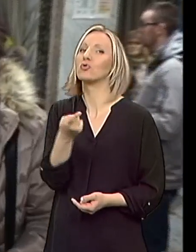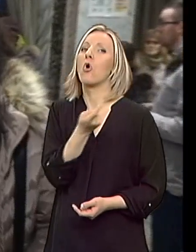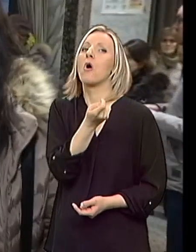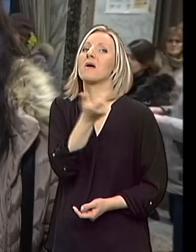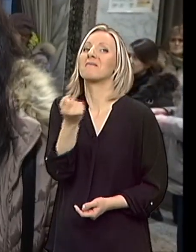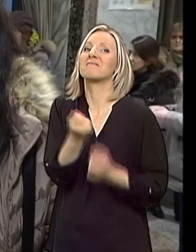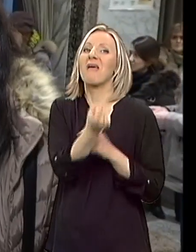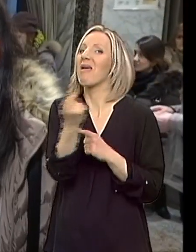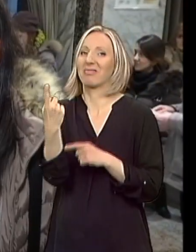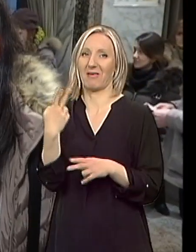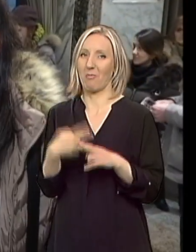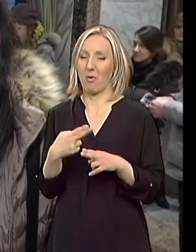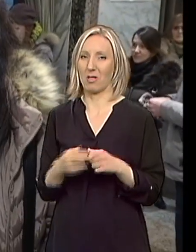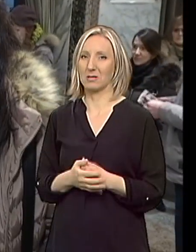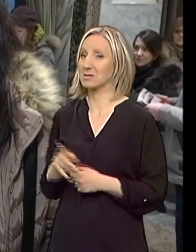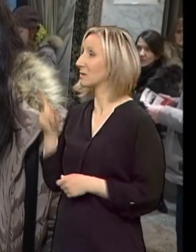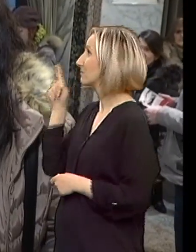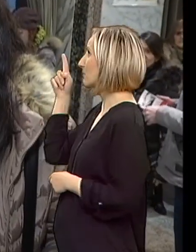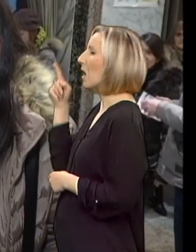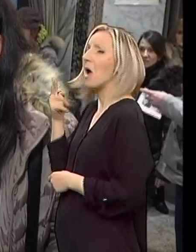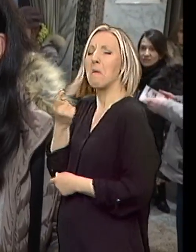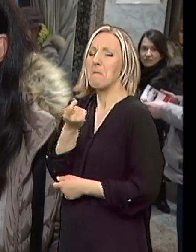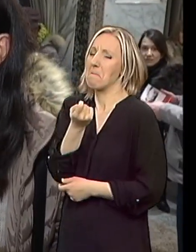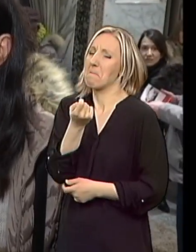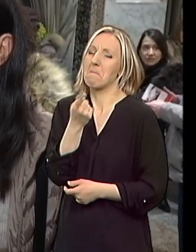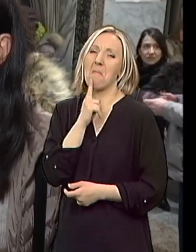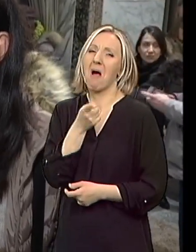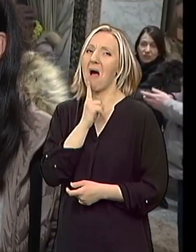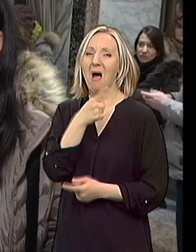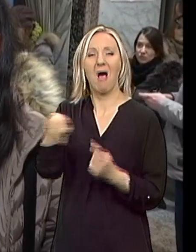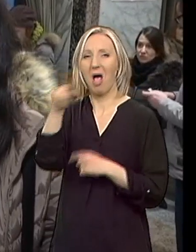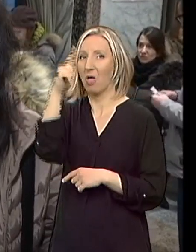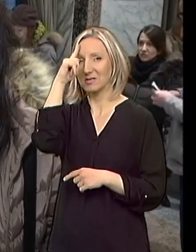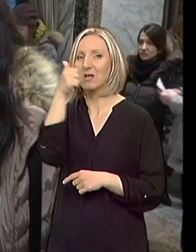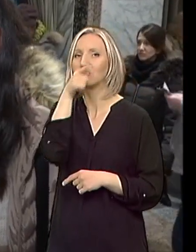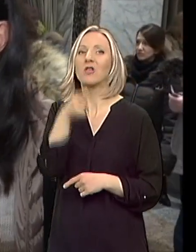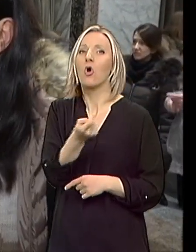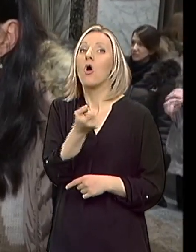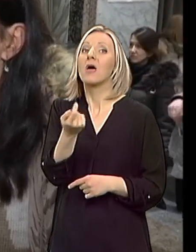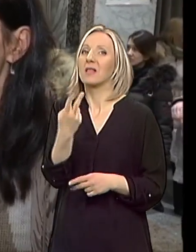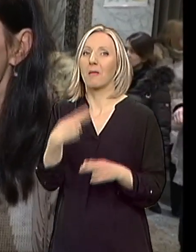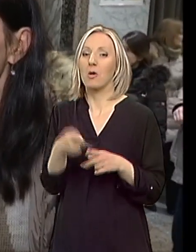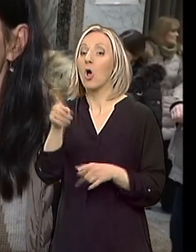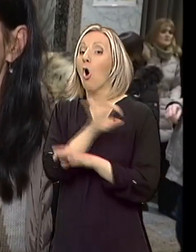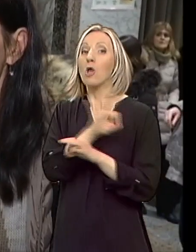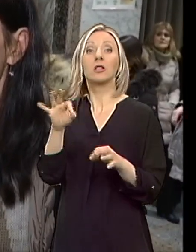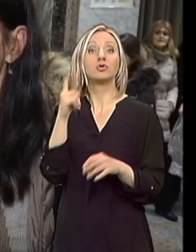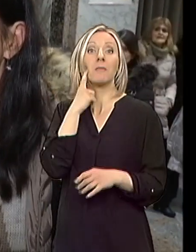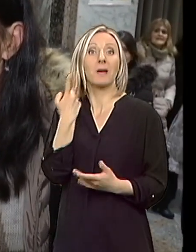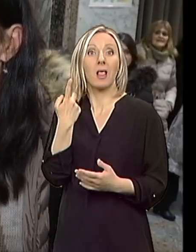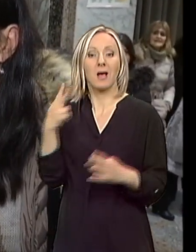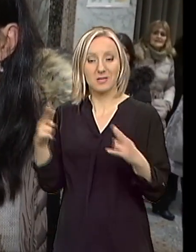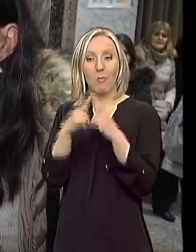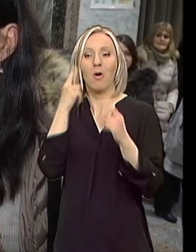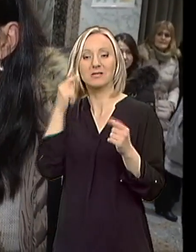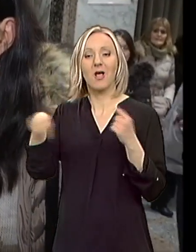Zna se jako malo, ali ovo je odličan povod da se malo više ovi ljudi upoznaju. Znaju